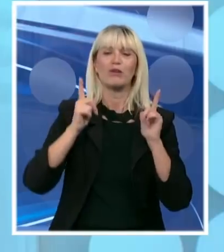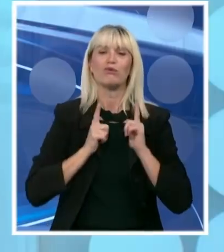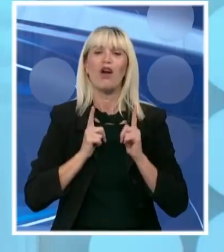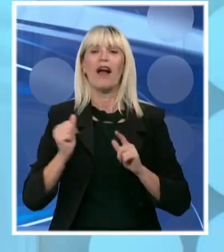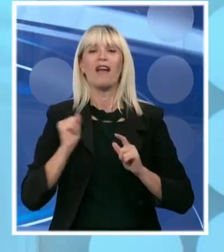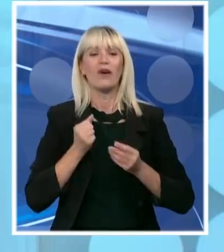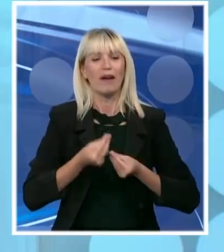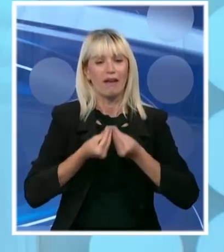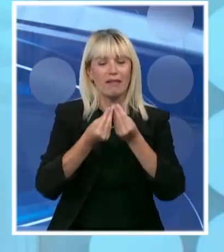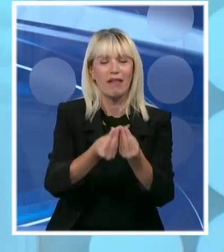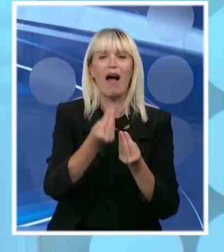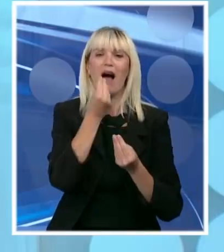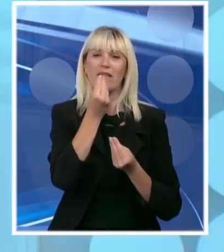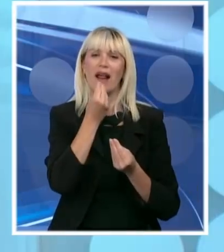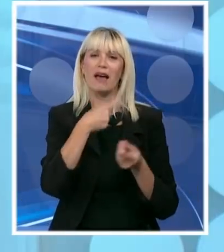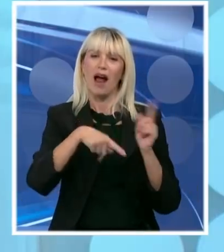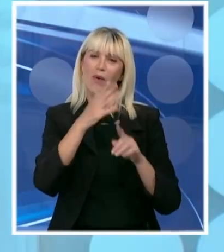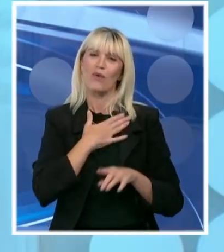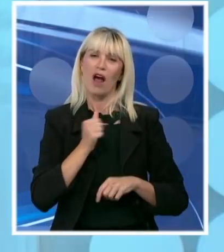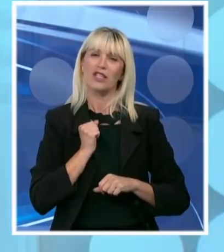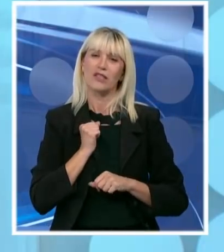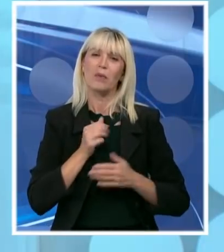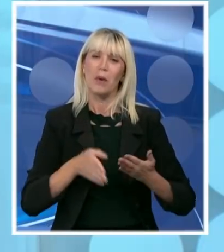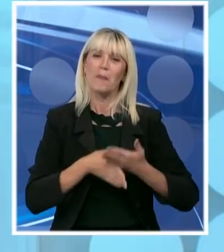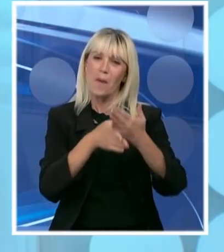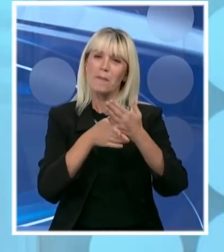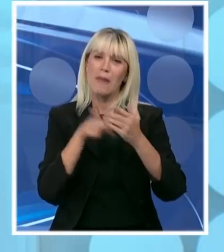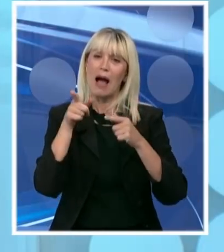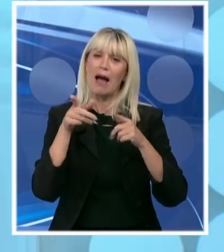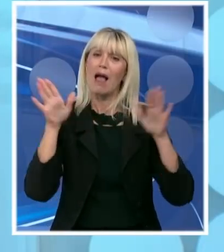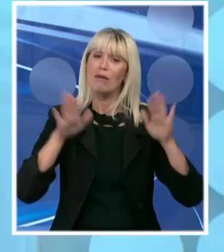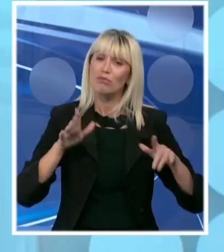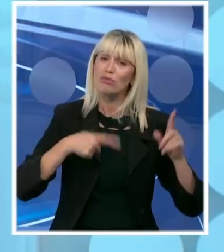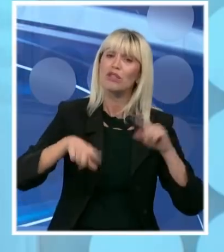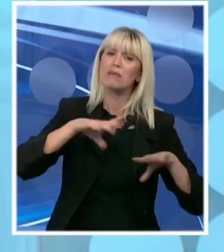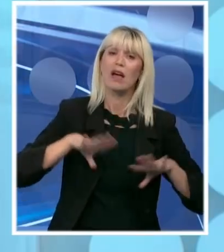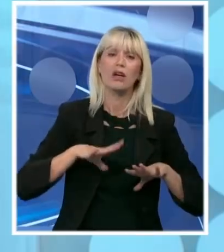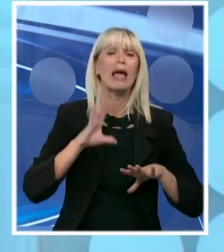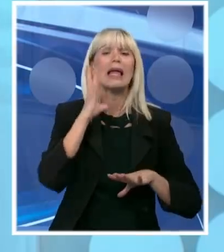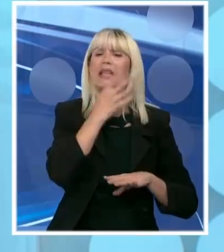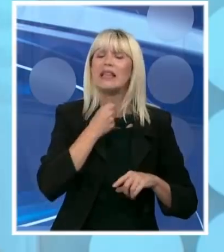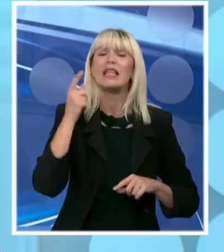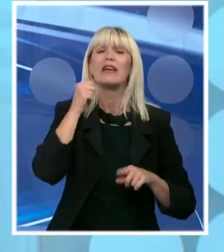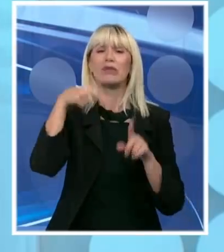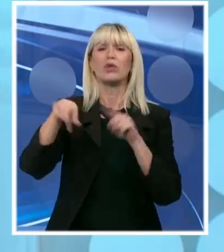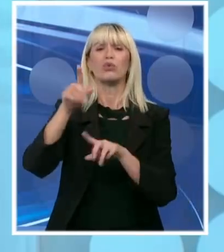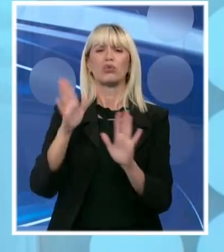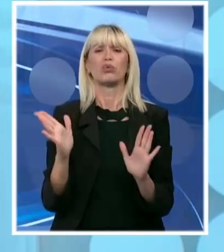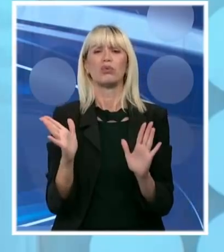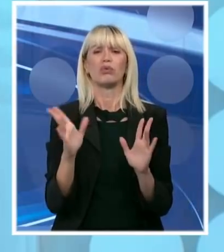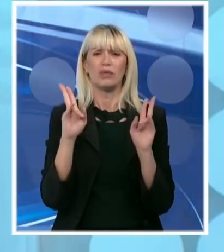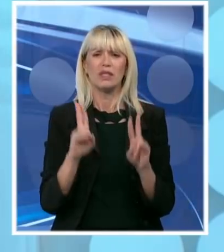i doručak na putu ka sjednici i tutinu i tako dalje. Jer su im pomagali. I pomogli smo. Divni su ti ljudi od doktora Milje Savljevića do